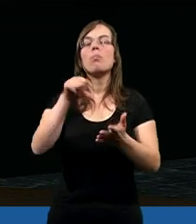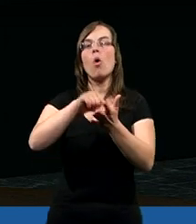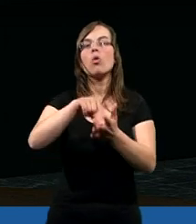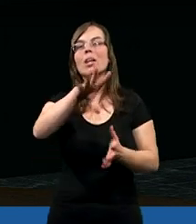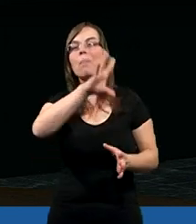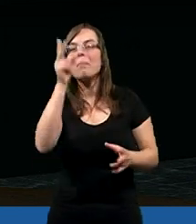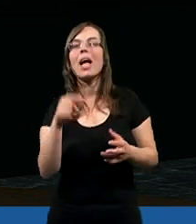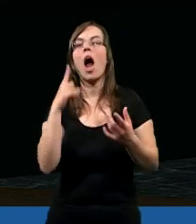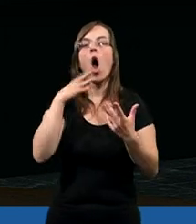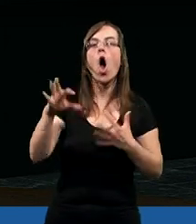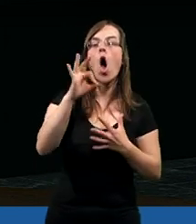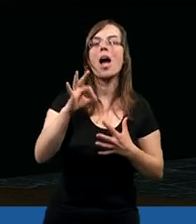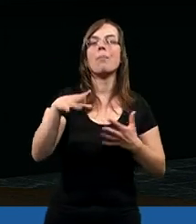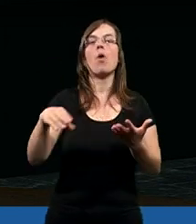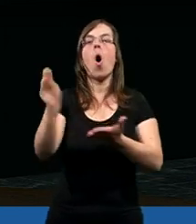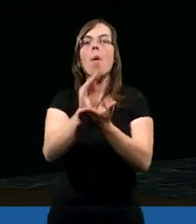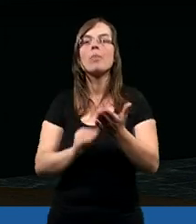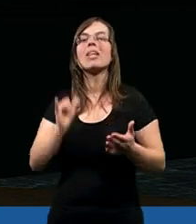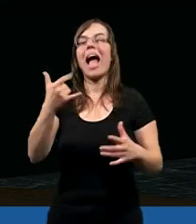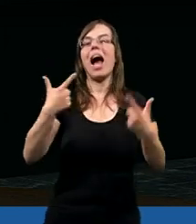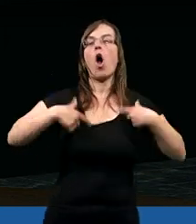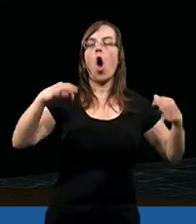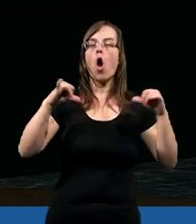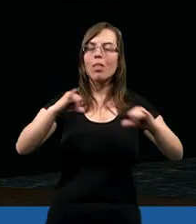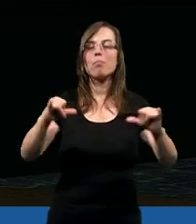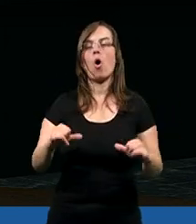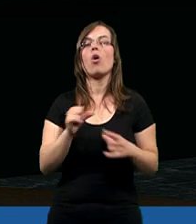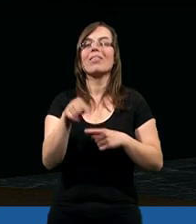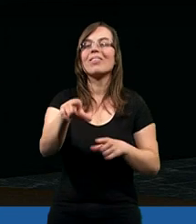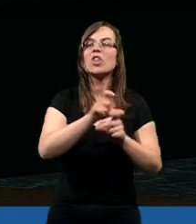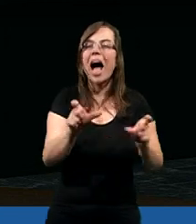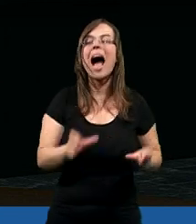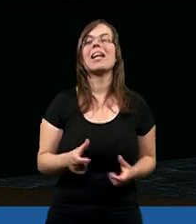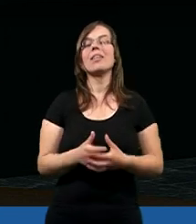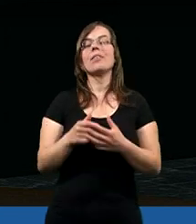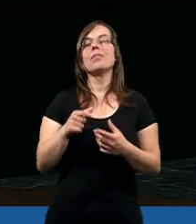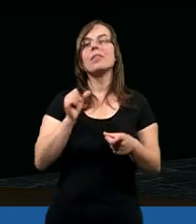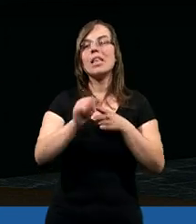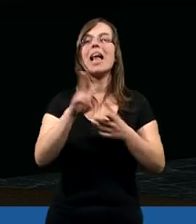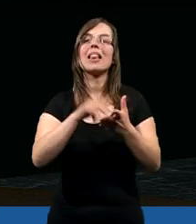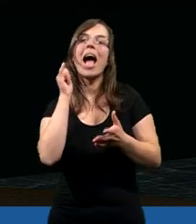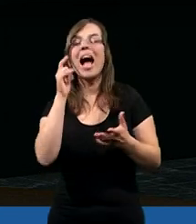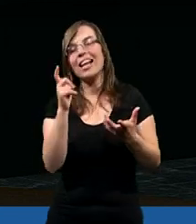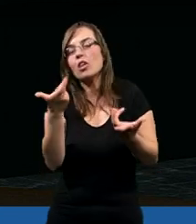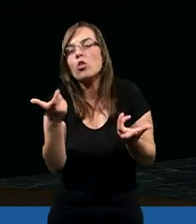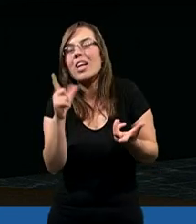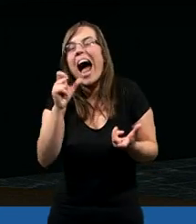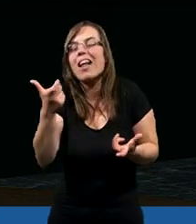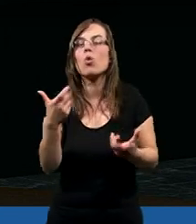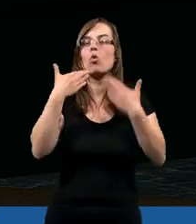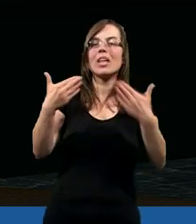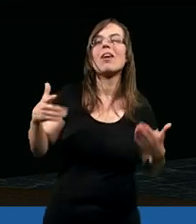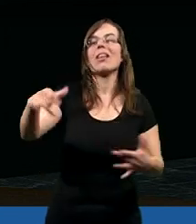dość pięknie opisującym, jak potworne są to czasy. Jest za co dziękować,